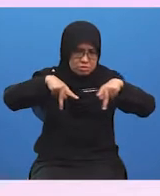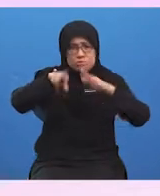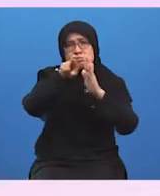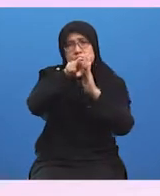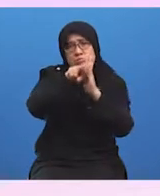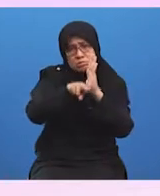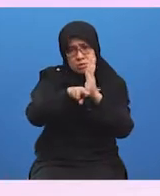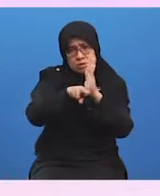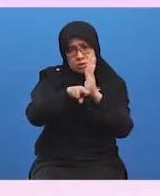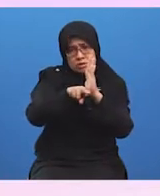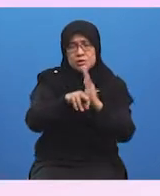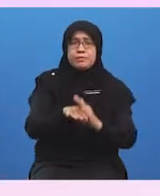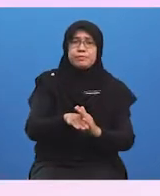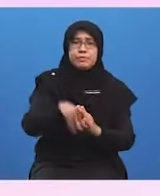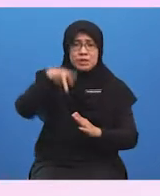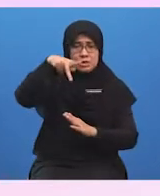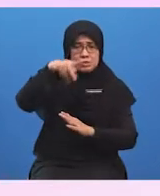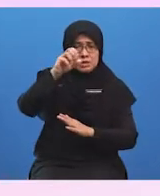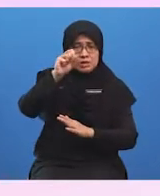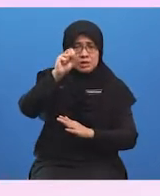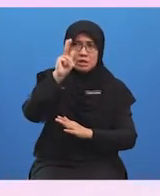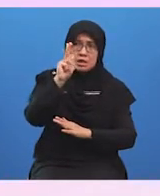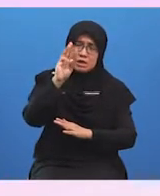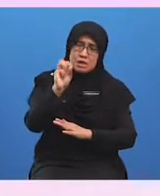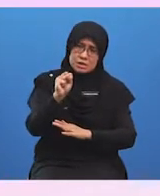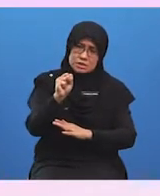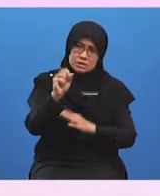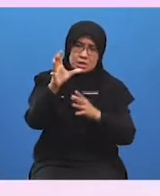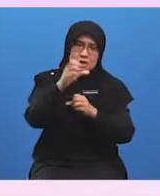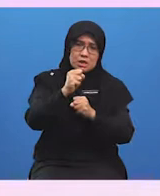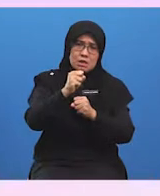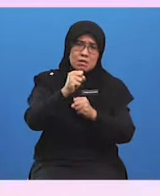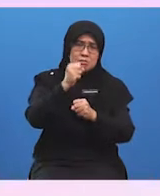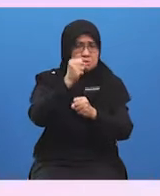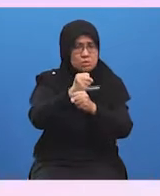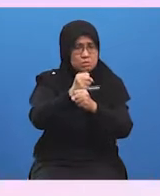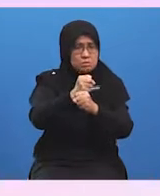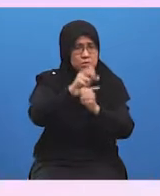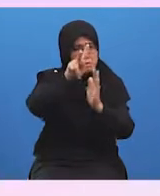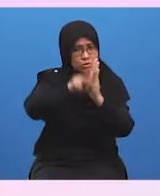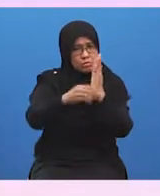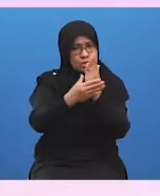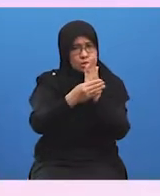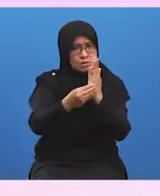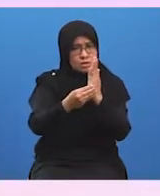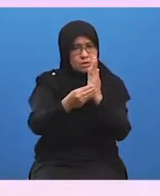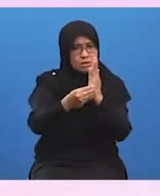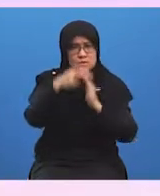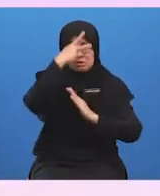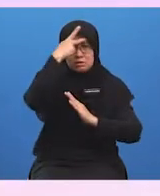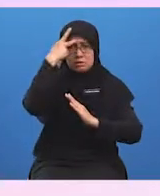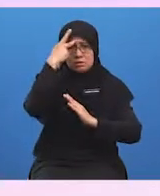PKS mengambil pekerja kurang mahir dan kurang produktiv disebabkan PKS tidak